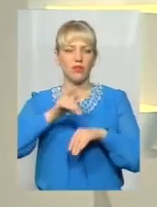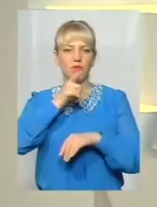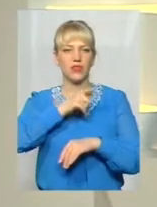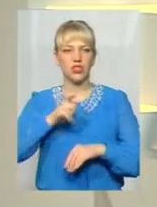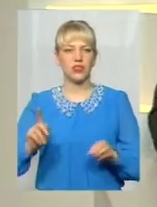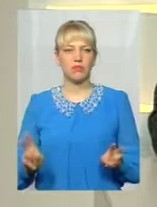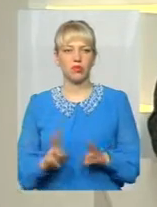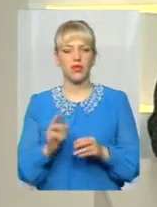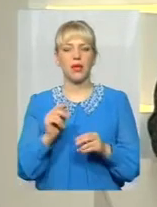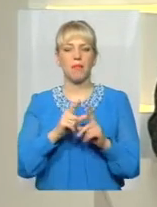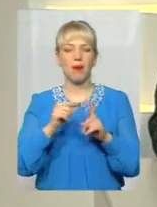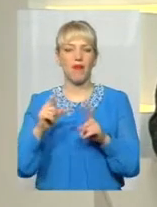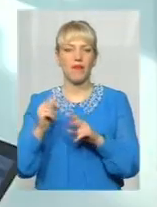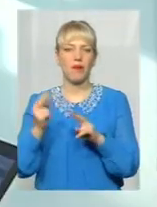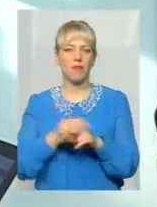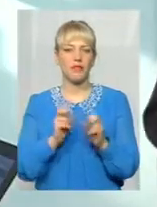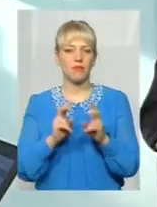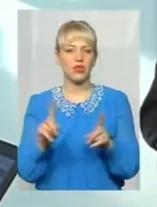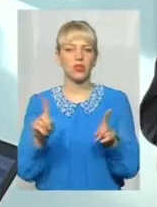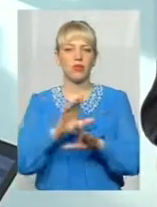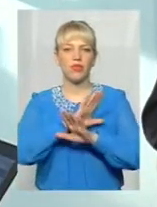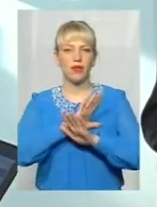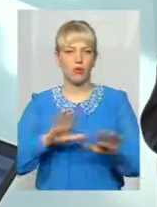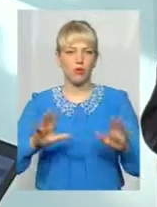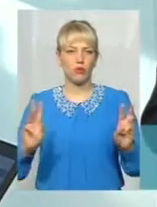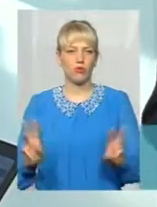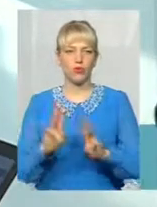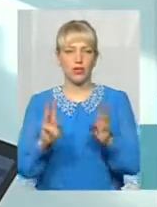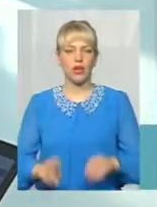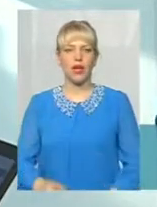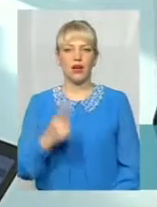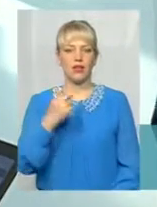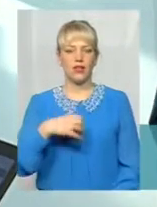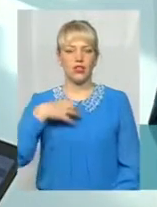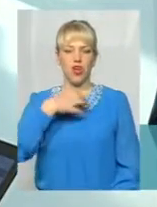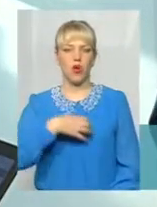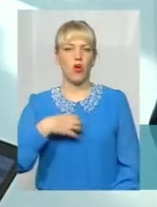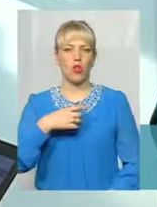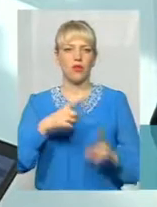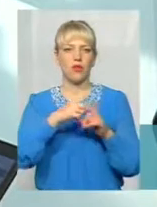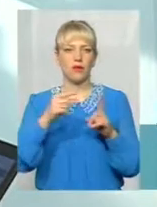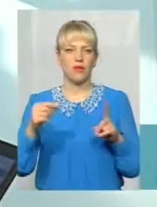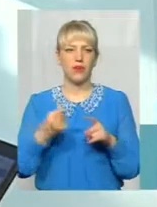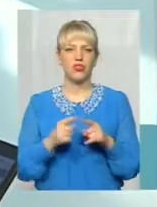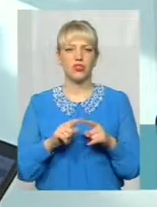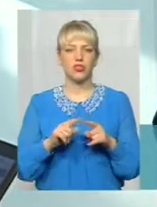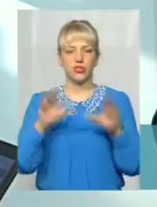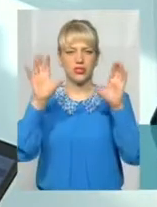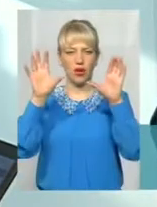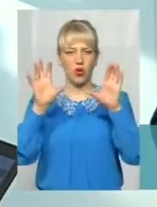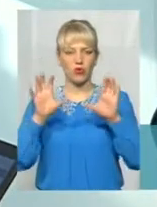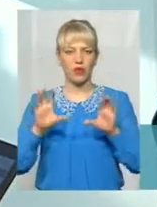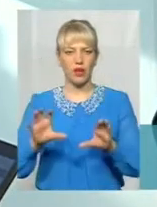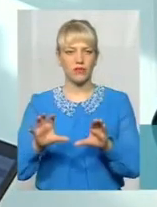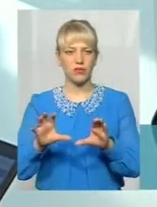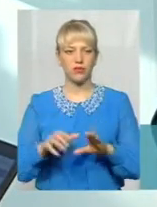та правила безпеки, аби її не сталося. Ну, перше і саме головне правило, що діючим законодавством в